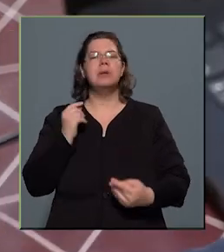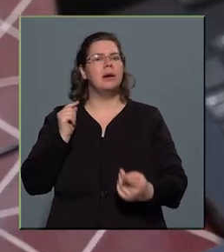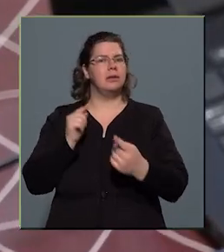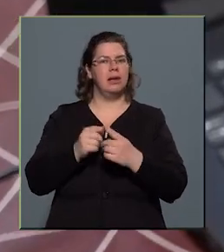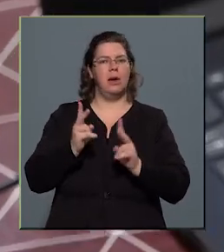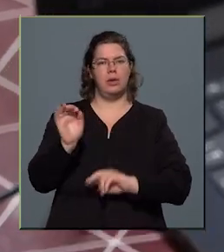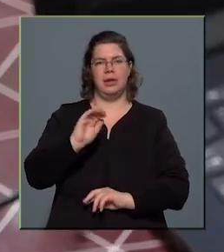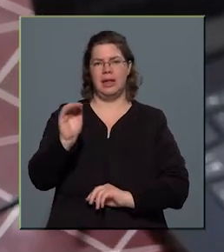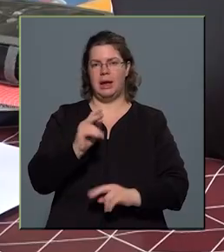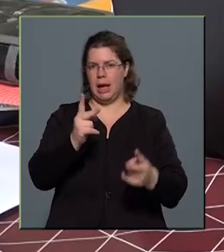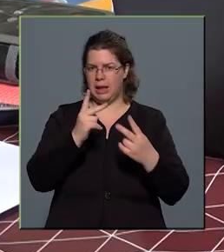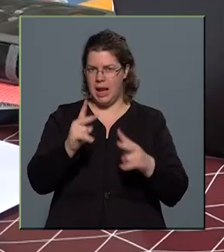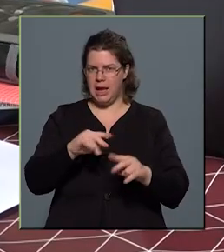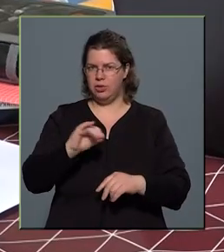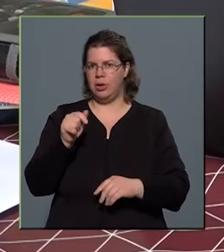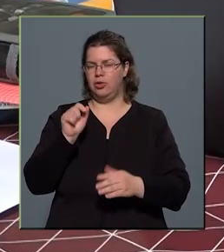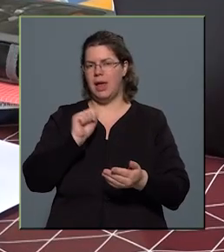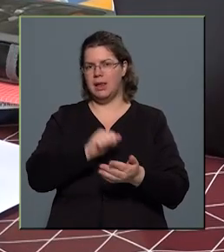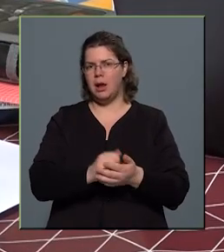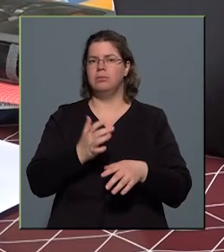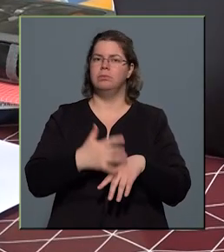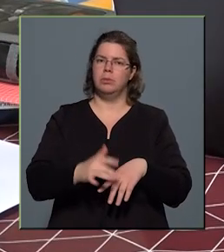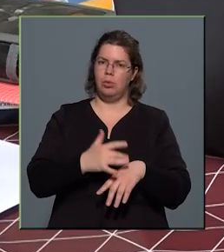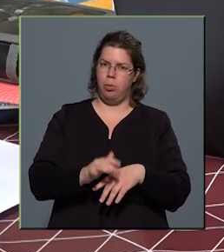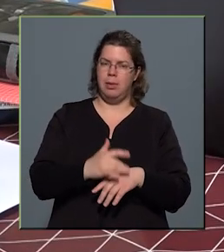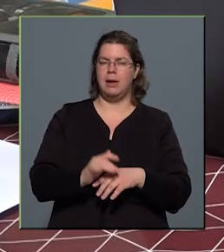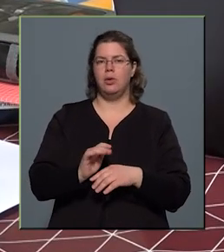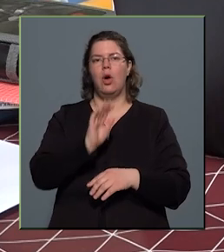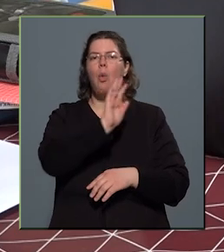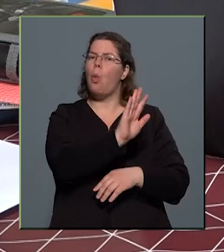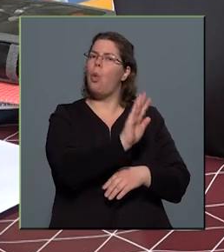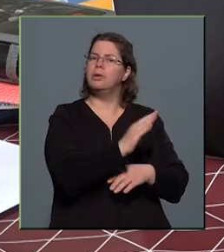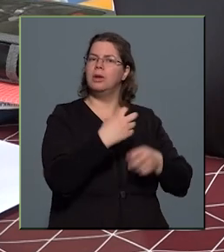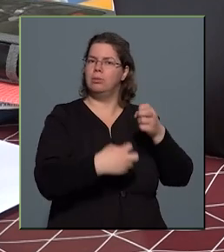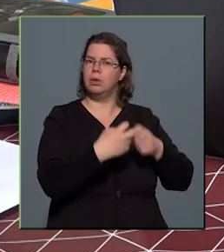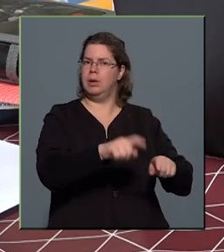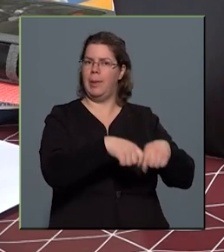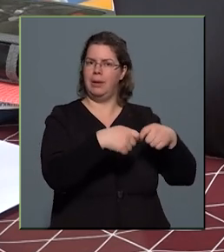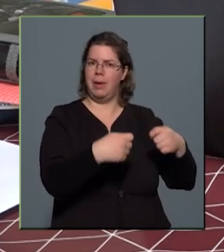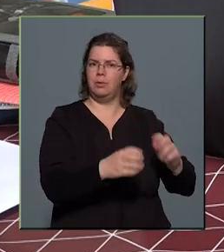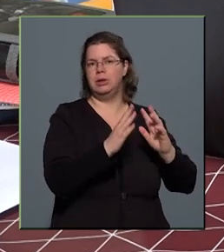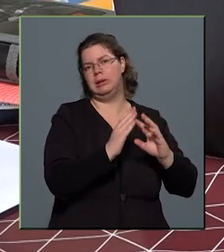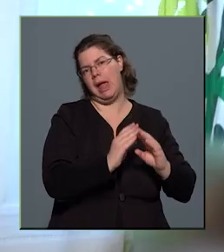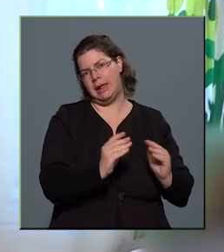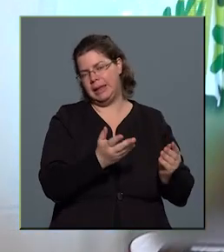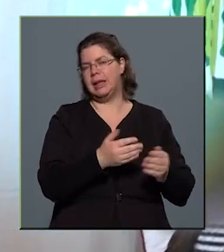hogy a gyereket ellássuk, és ez alatt próbáljuk az otthoni problémát megoldani, enyhíteni, és a gyerek minél